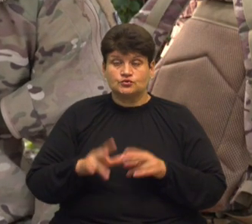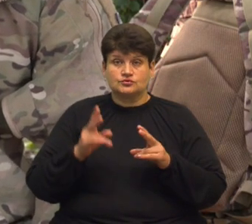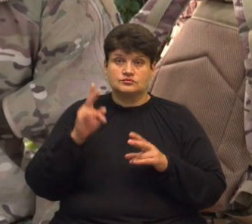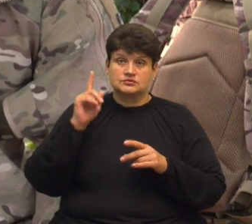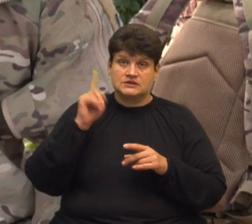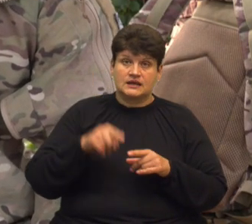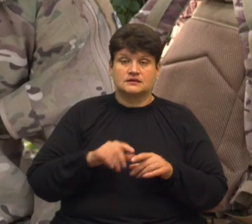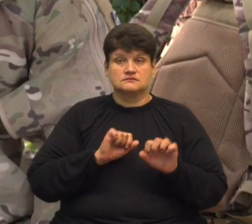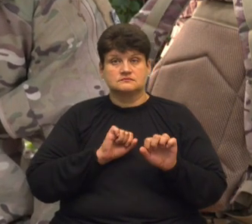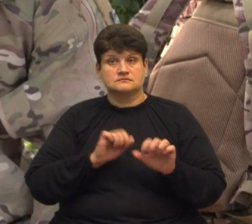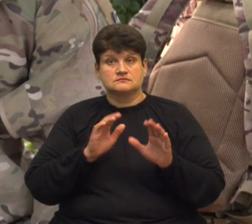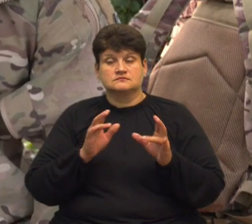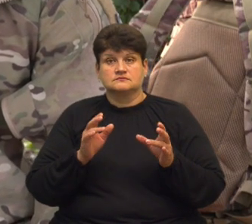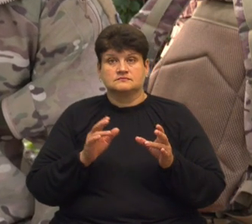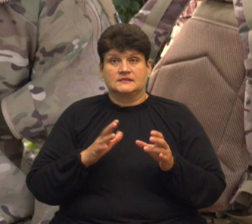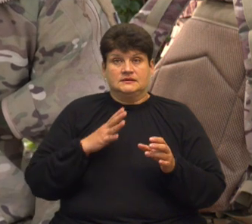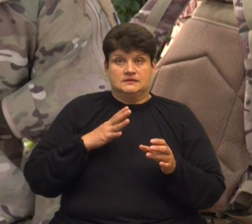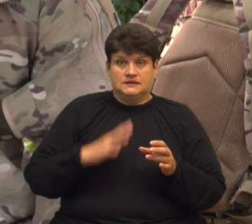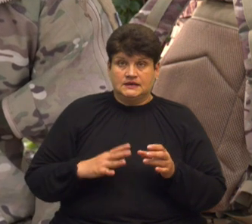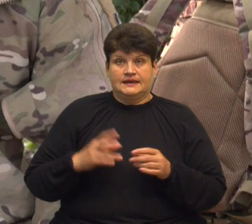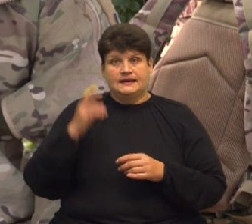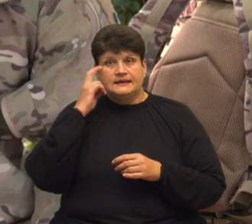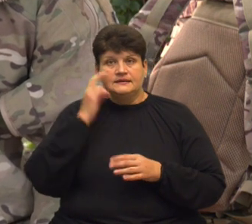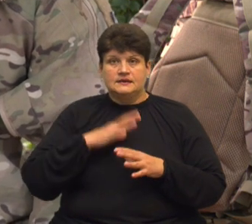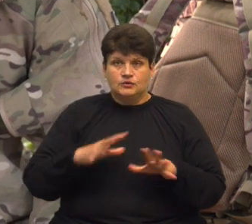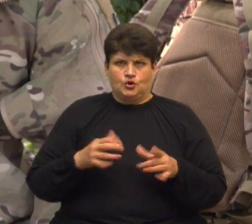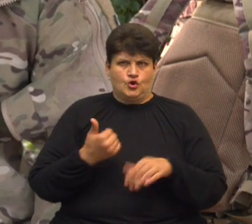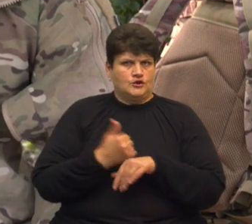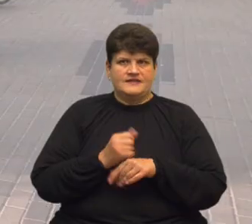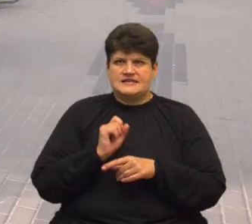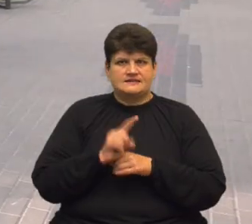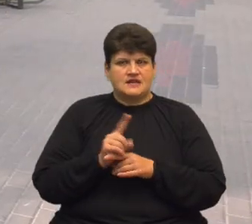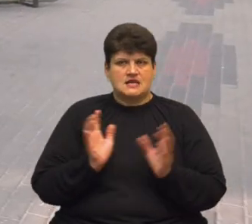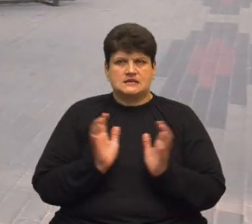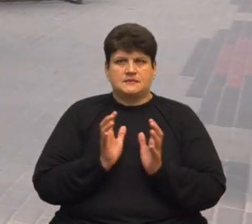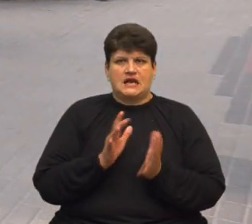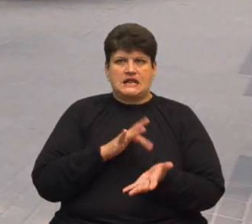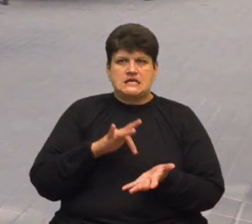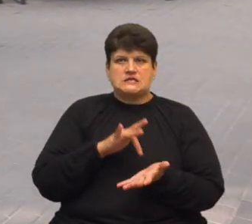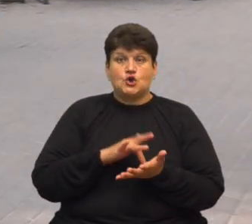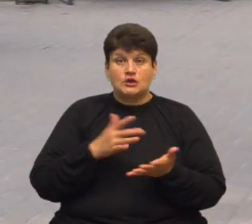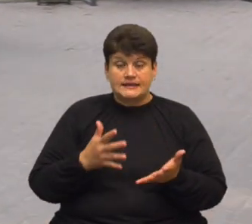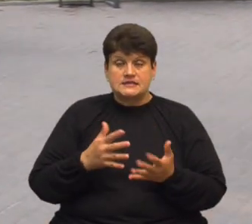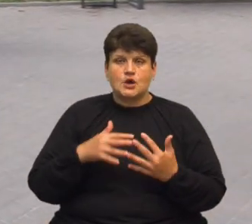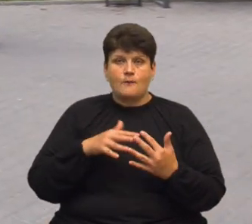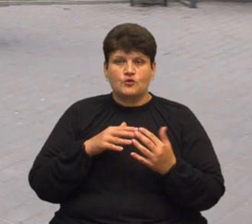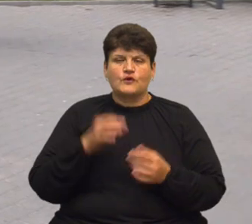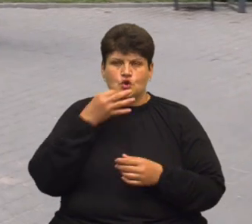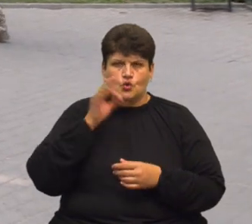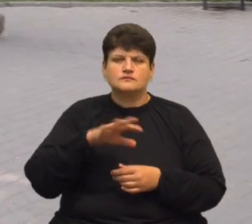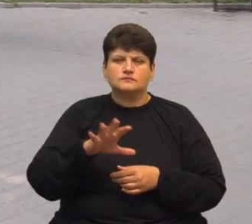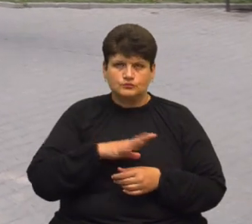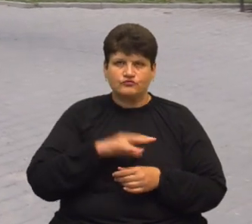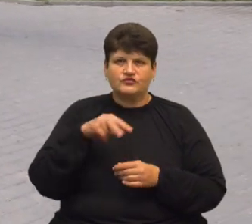вистоїть Київ, чи не вистоїть. І найлогічніше завдання було – це вберегти столицю. Бойовий досвід чоловік вже мав. У 2016